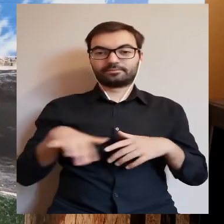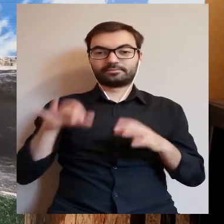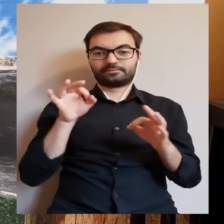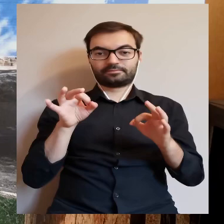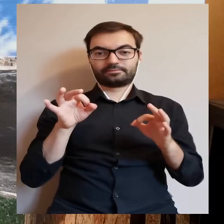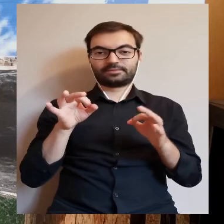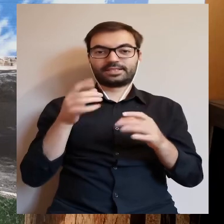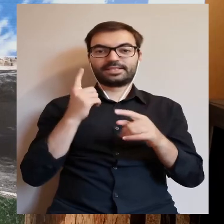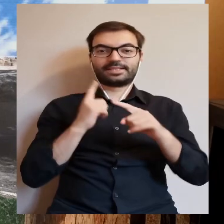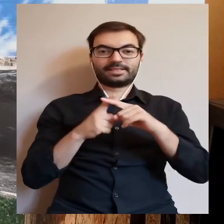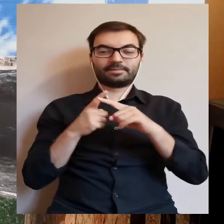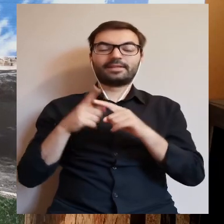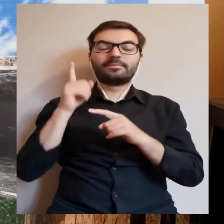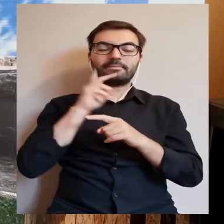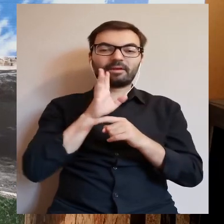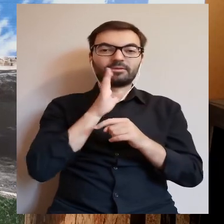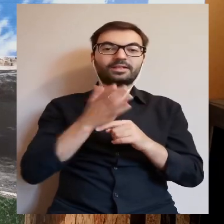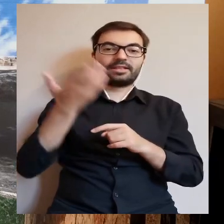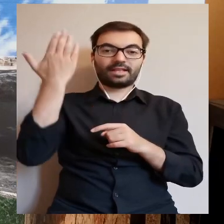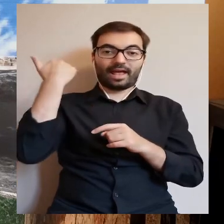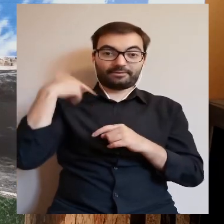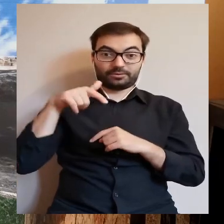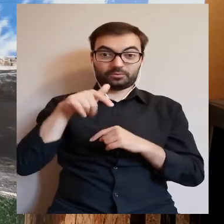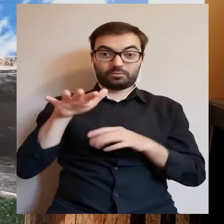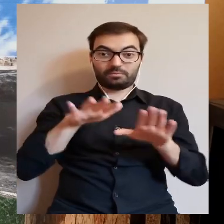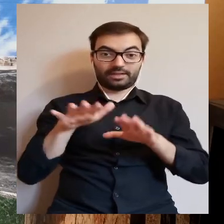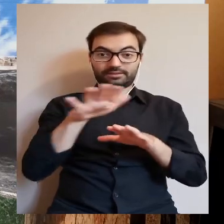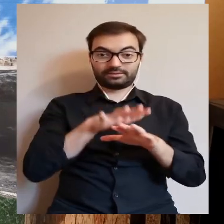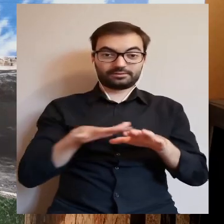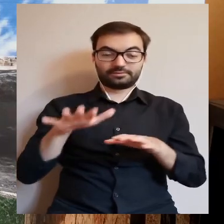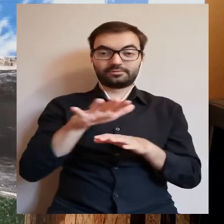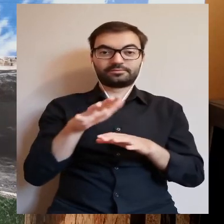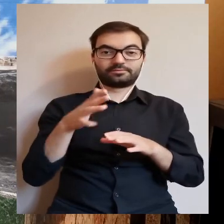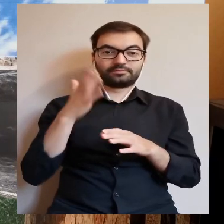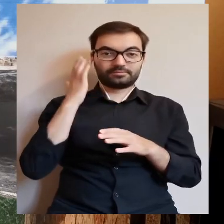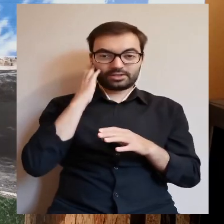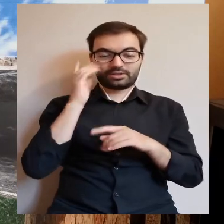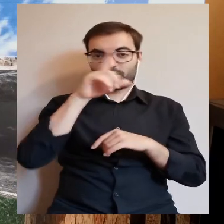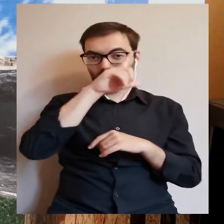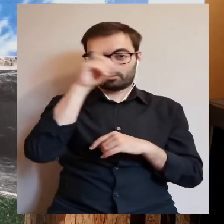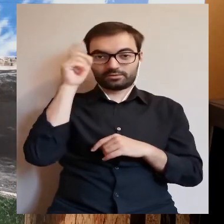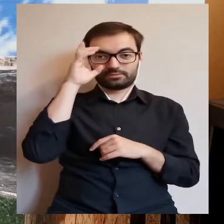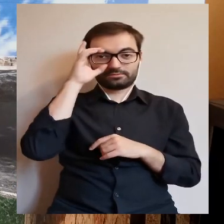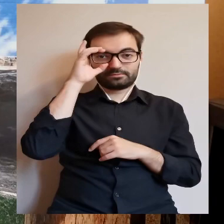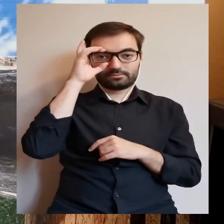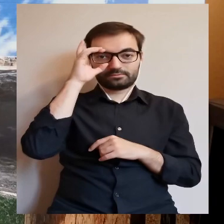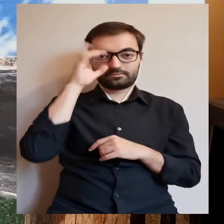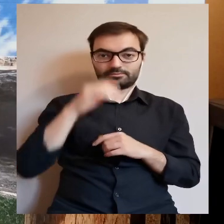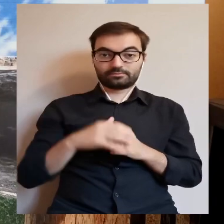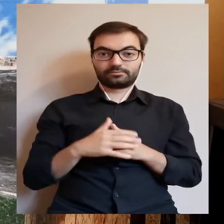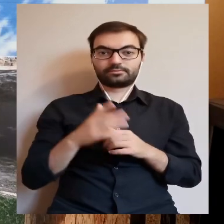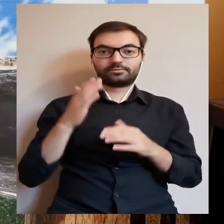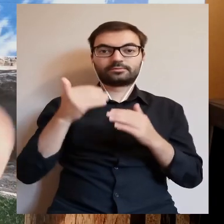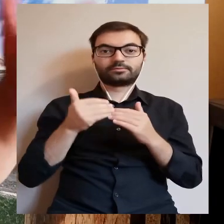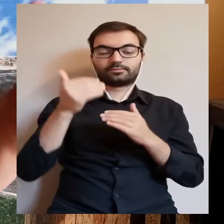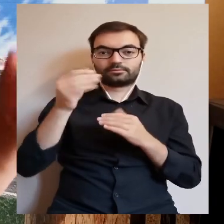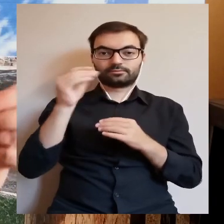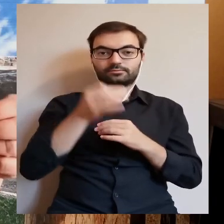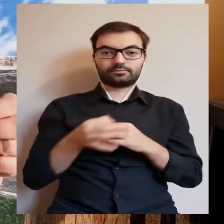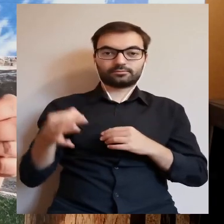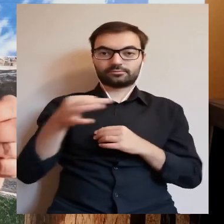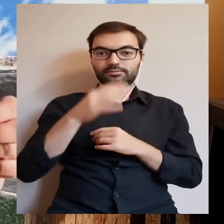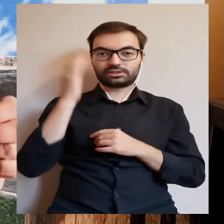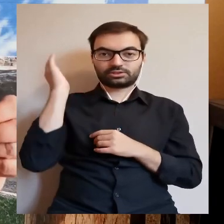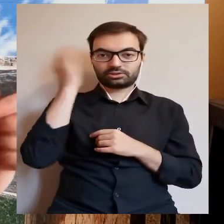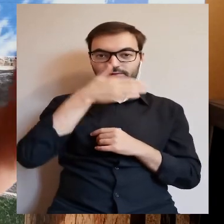teren, na którym dziś położony jest cmentarz, to kiedyś był teren, gdzie żyli, mieszkali ludzie. A dalej